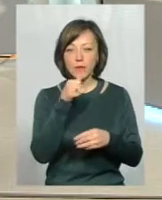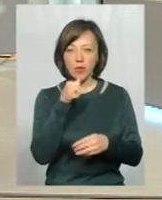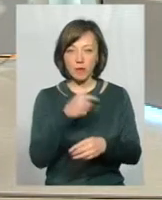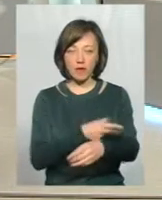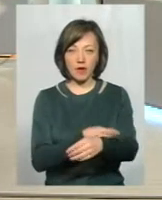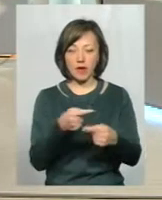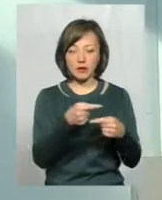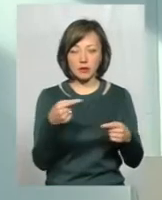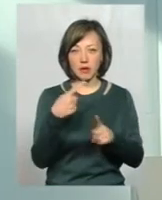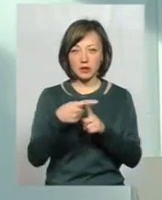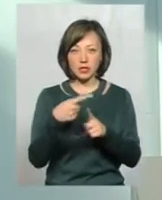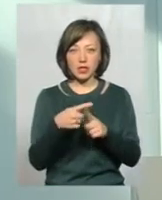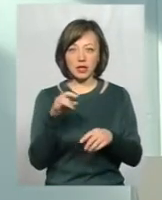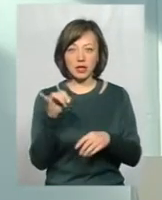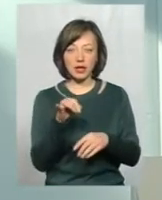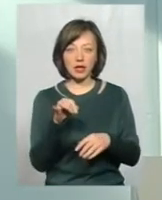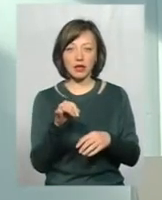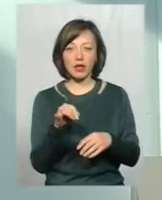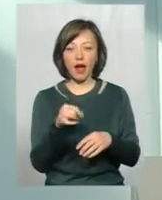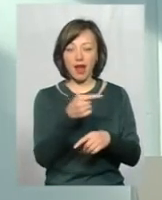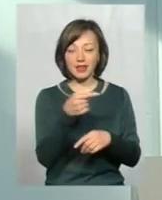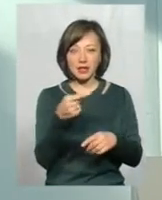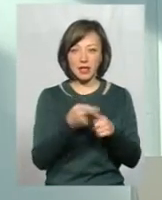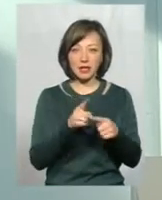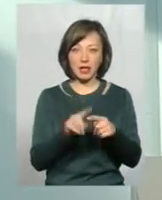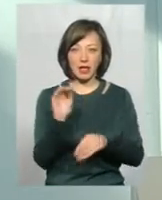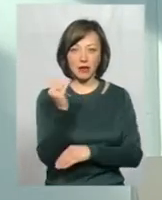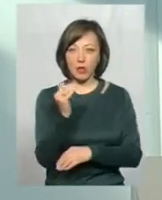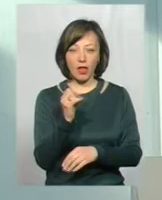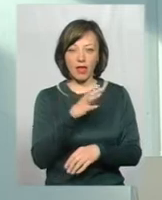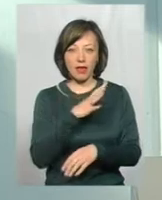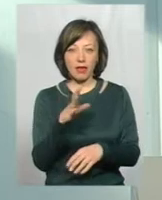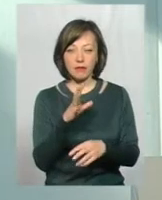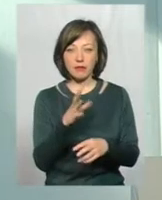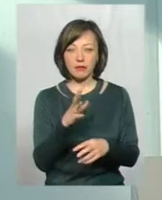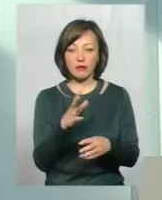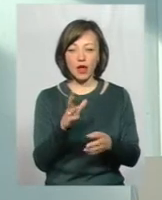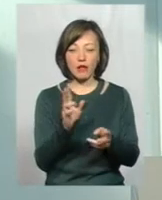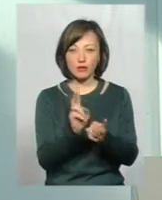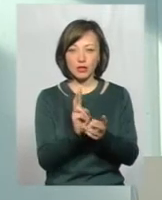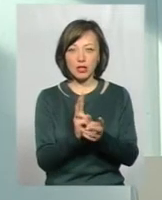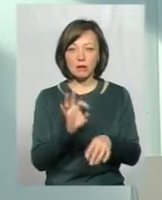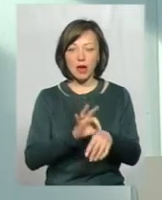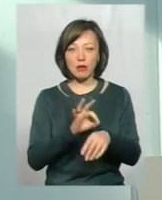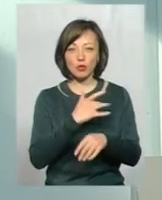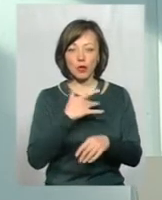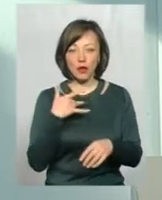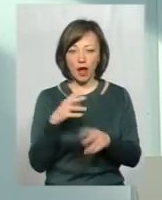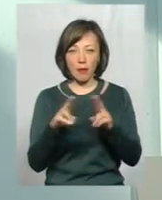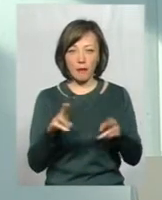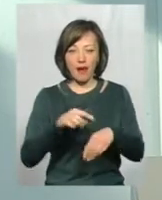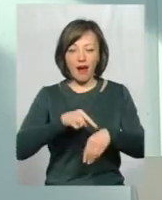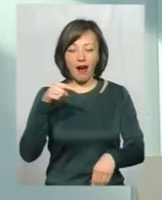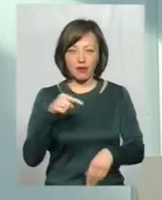отрицательна, положительна і гиперергічна. Так вот, отрицательна – це значить, що різні різні різні різні відчувався з больним туберкулізом, і відповідно в віде